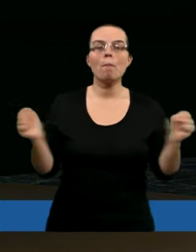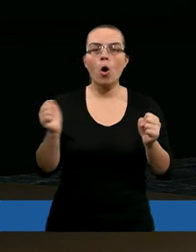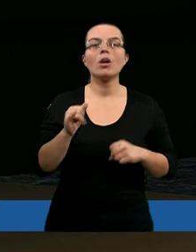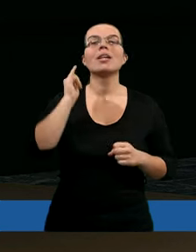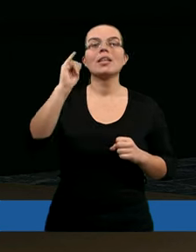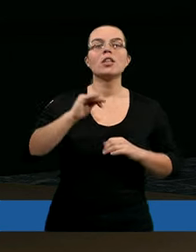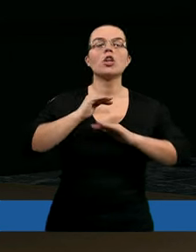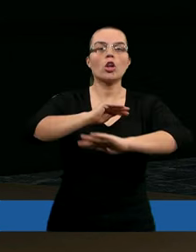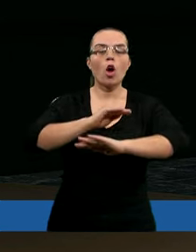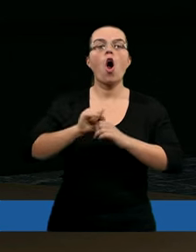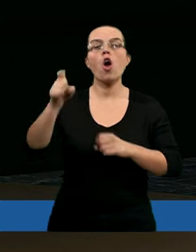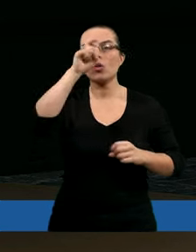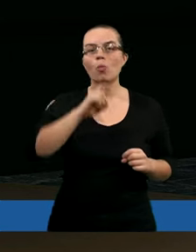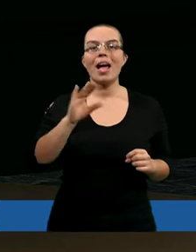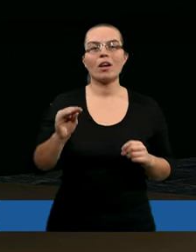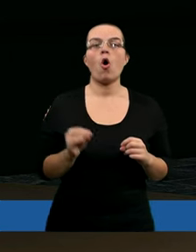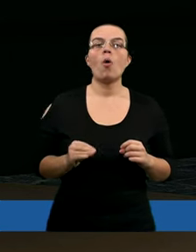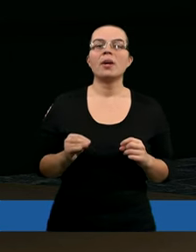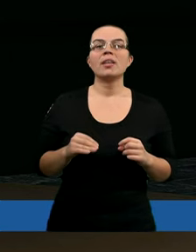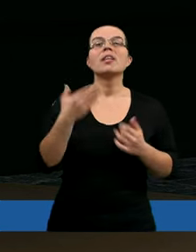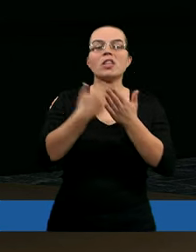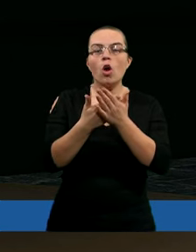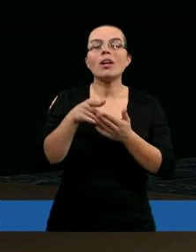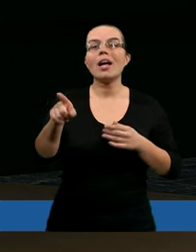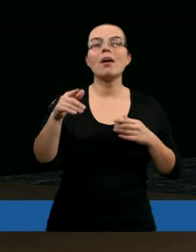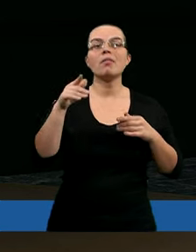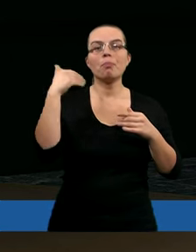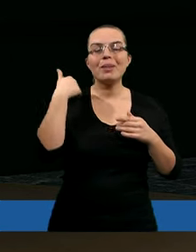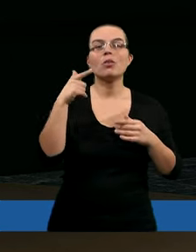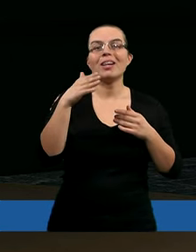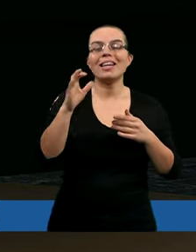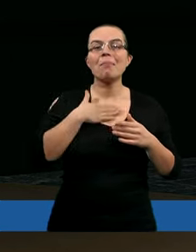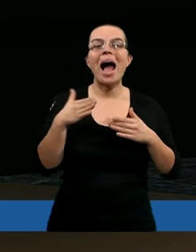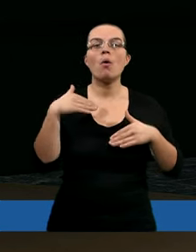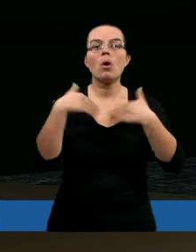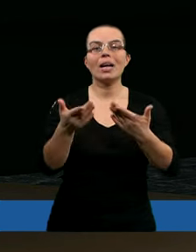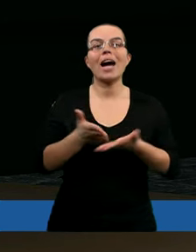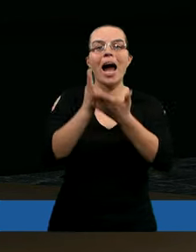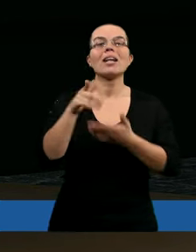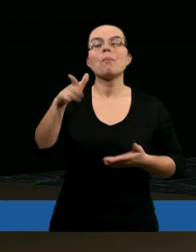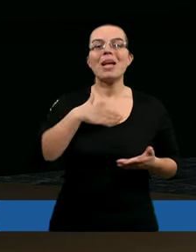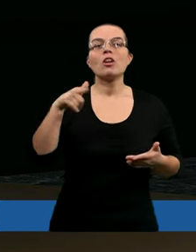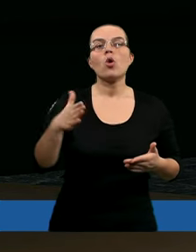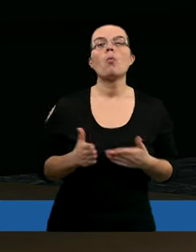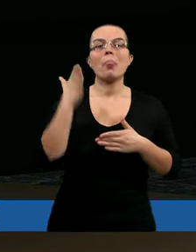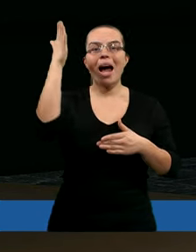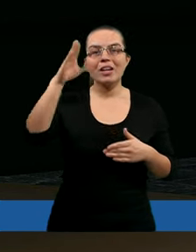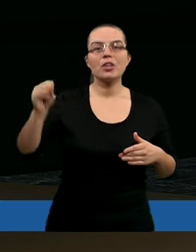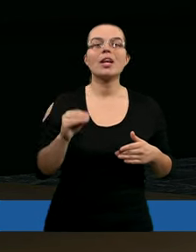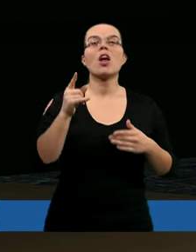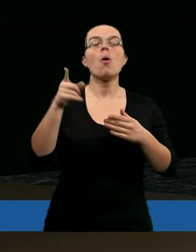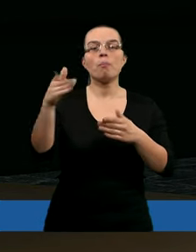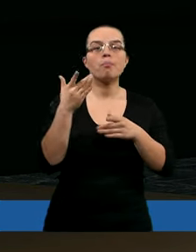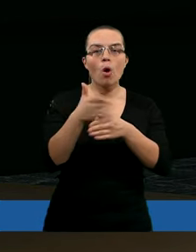i stroniący od złego. Czyli miał powody, żeby mieć tą nadzieję, ponieważ